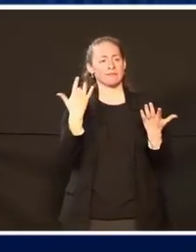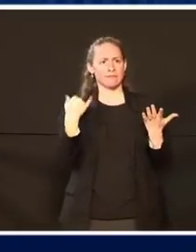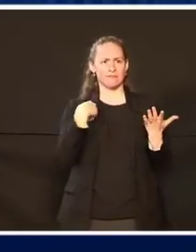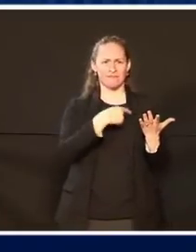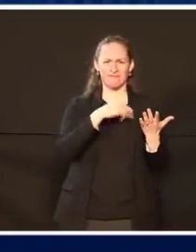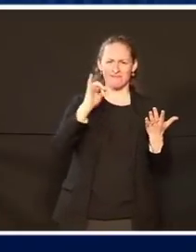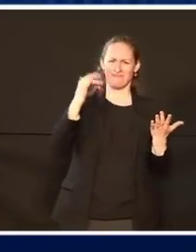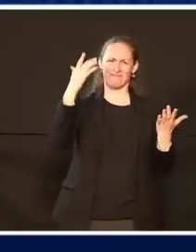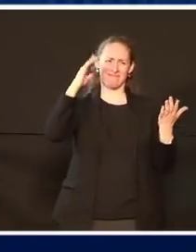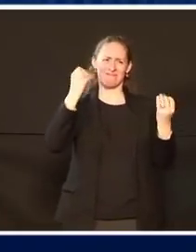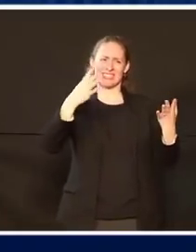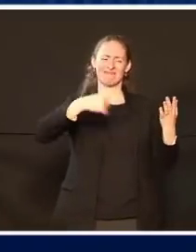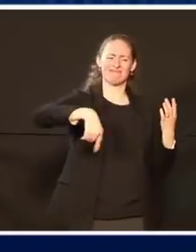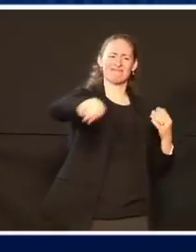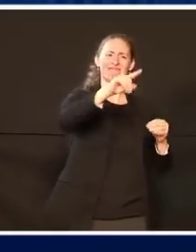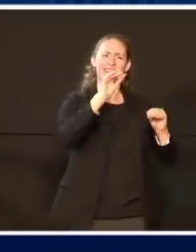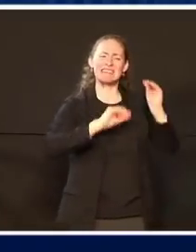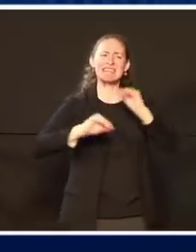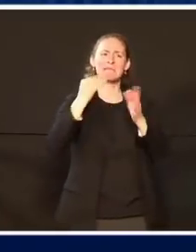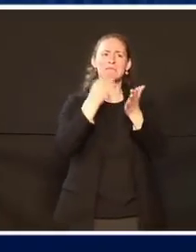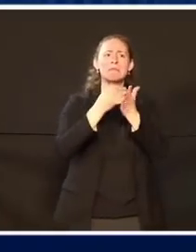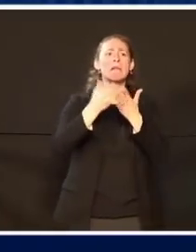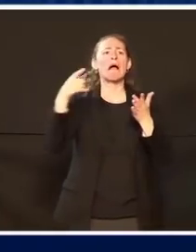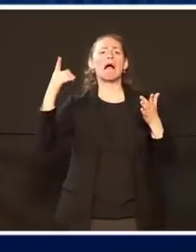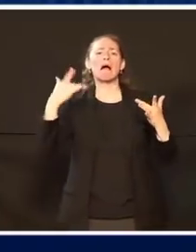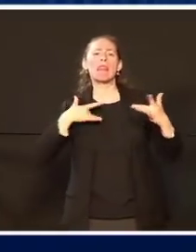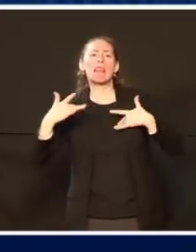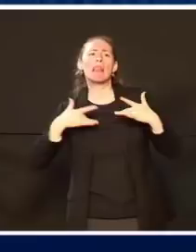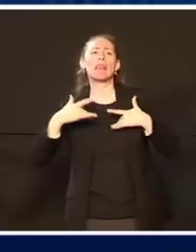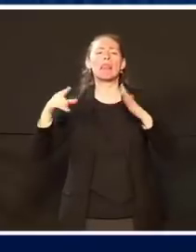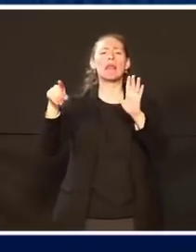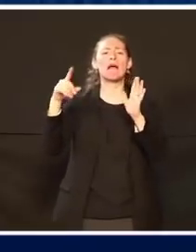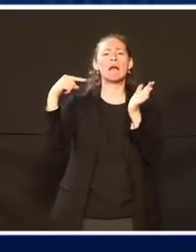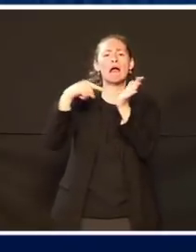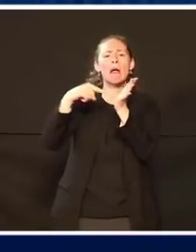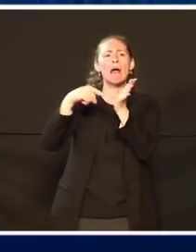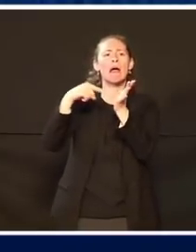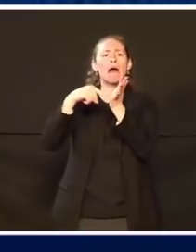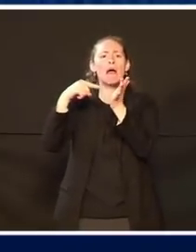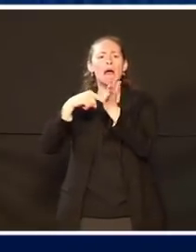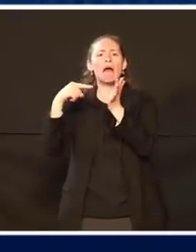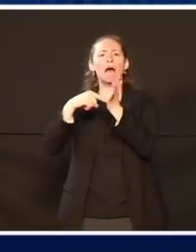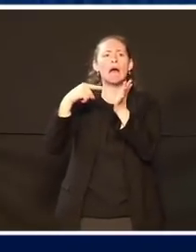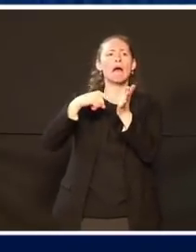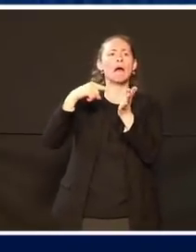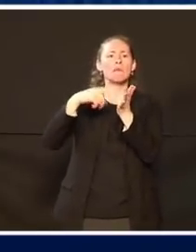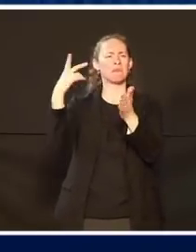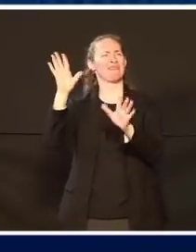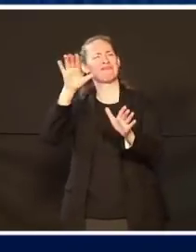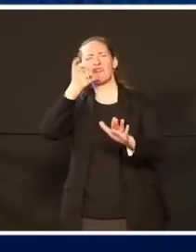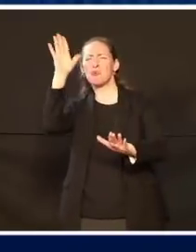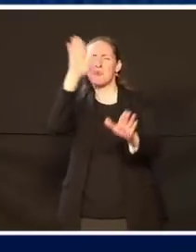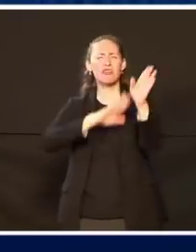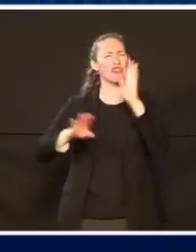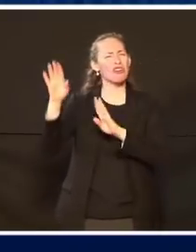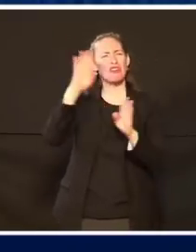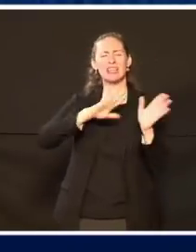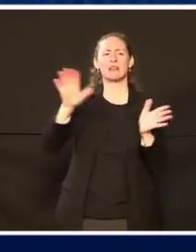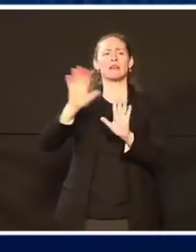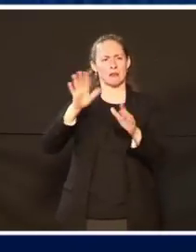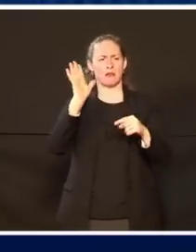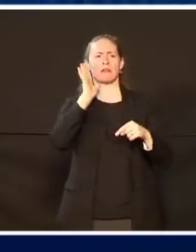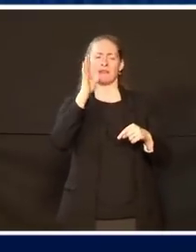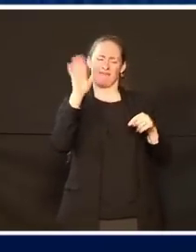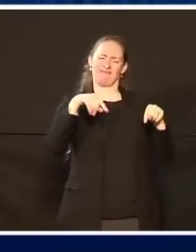dieser Ansatz wird einen Preis haben. Und er wird den Schmerz der Menschen